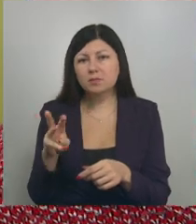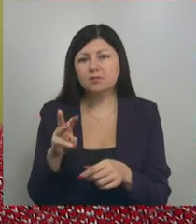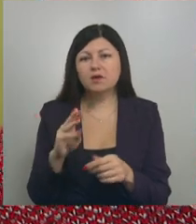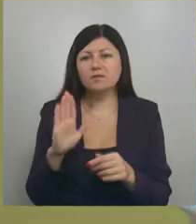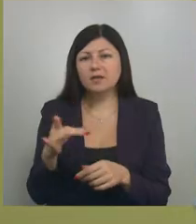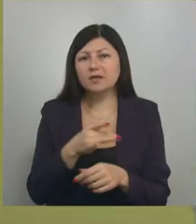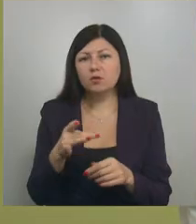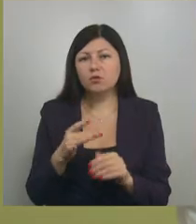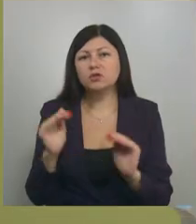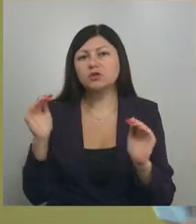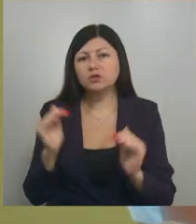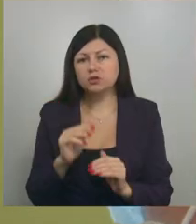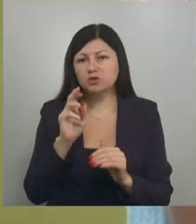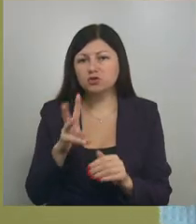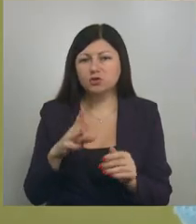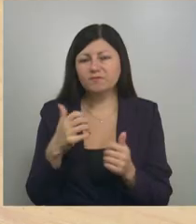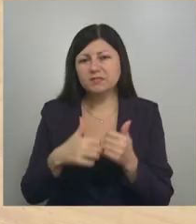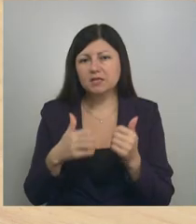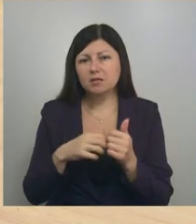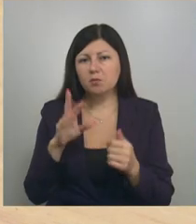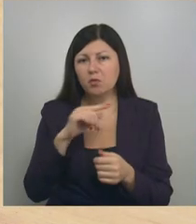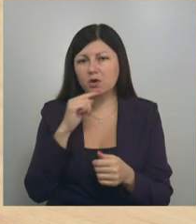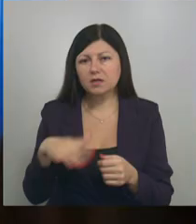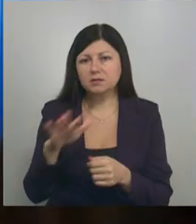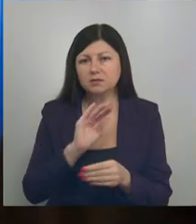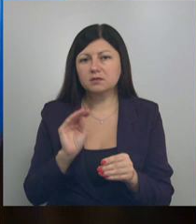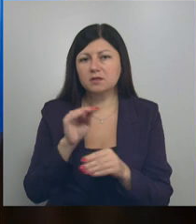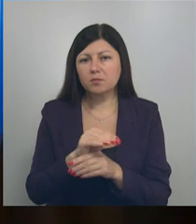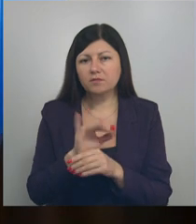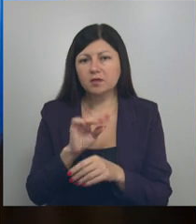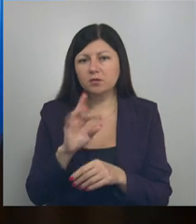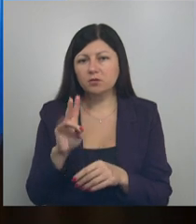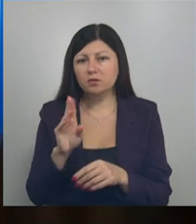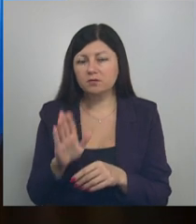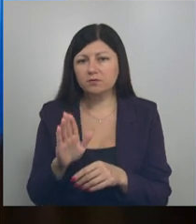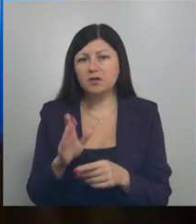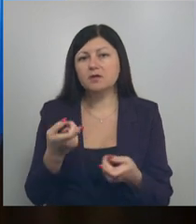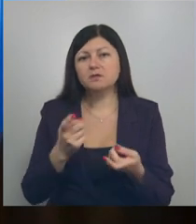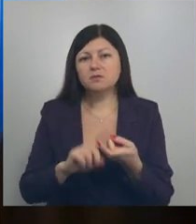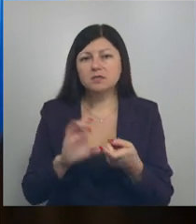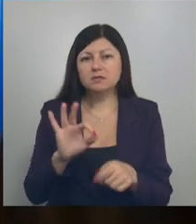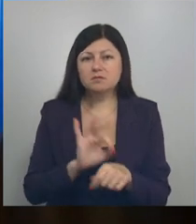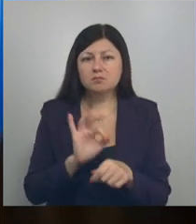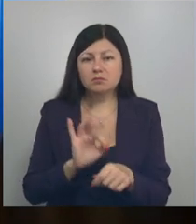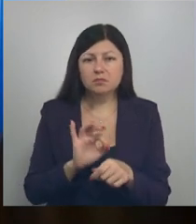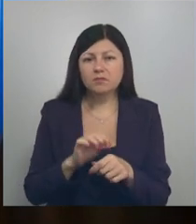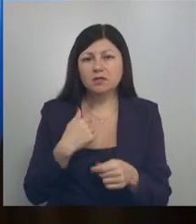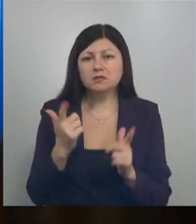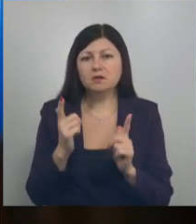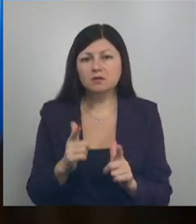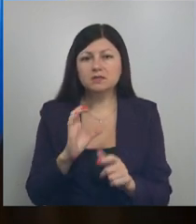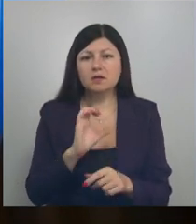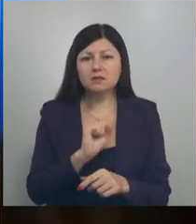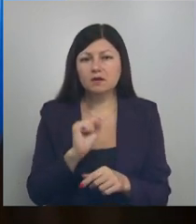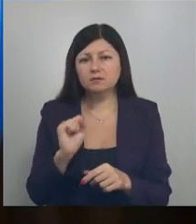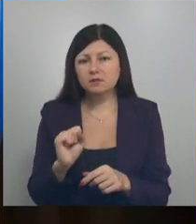ниже, чем в среднем по России, добавил Андрей Иконников. Исходя из уровня заболеваемости, я согласен с Андреем